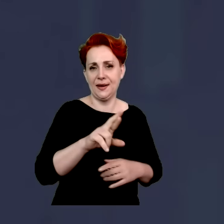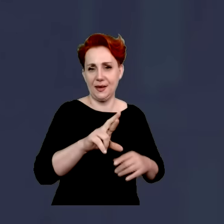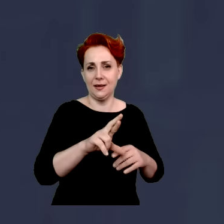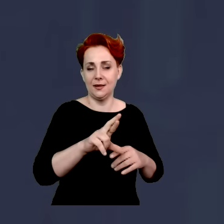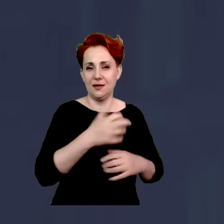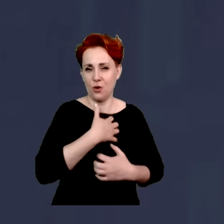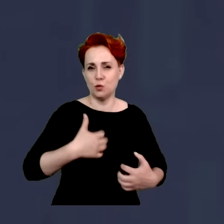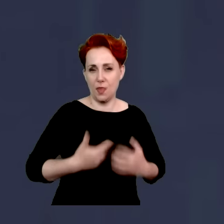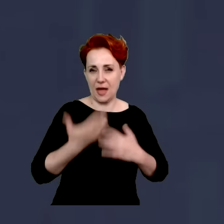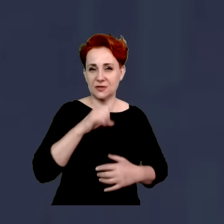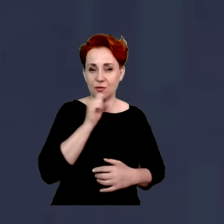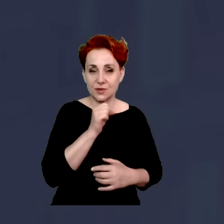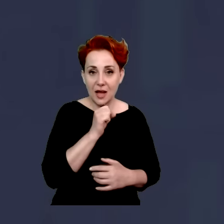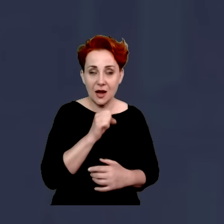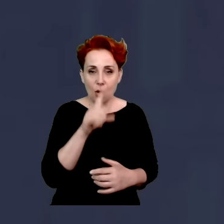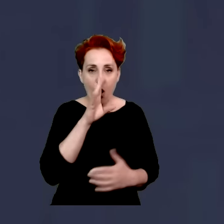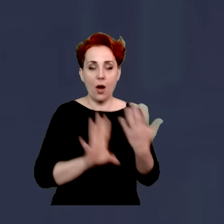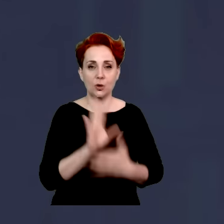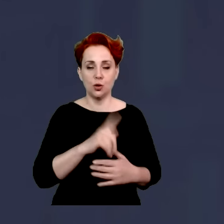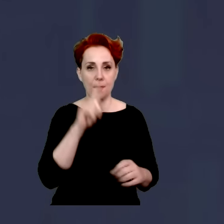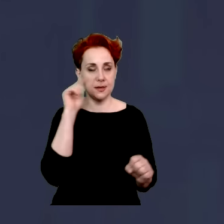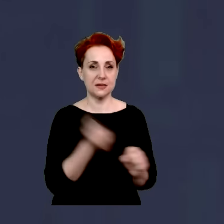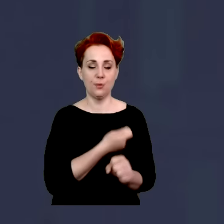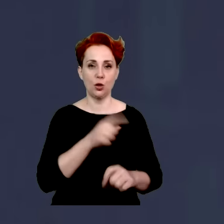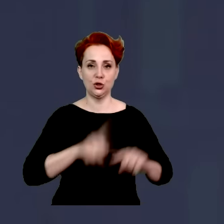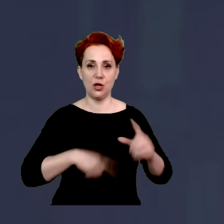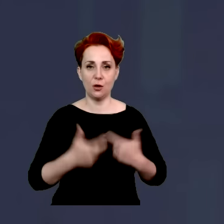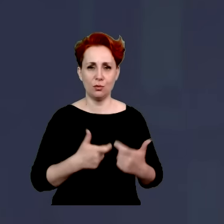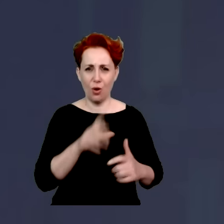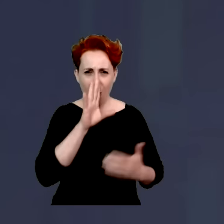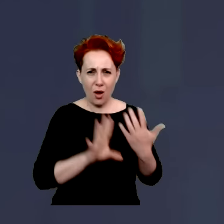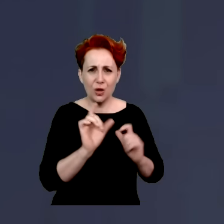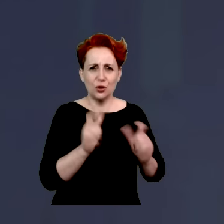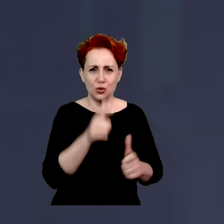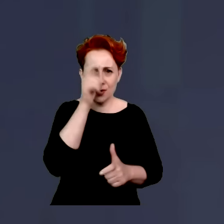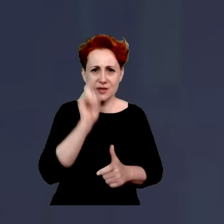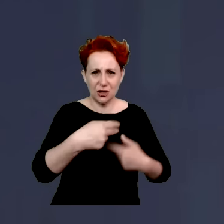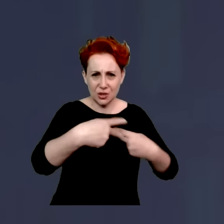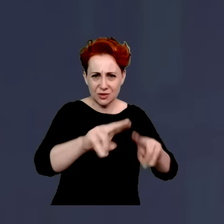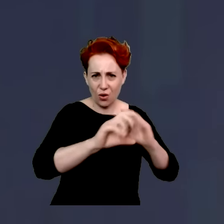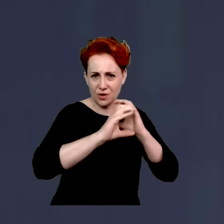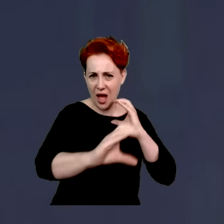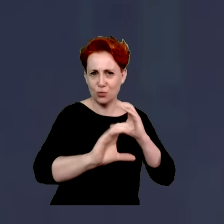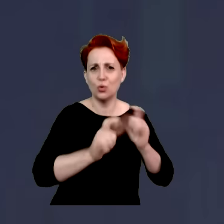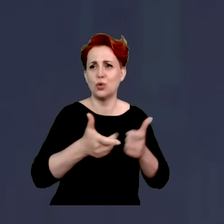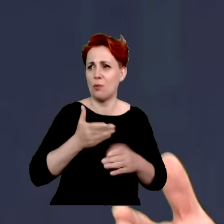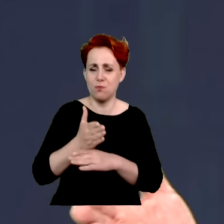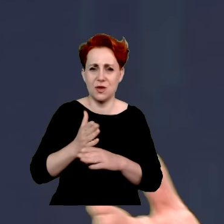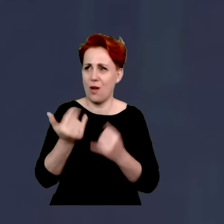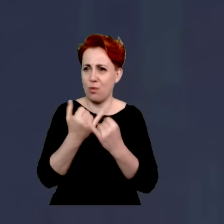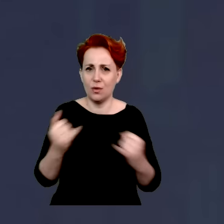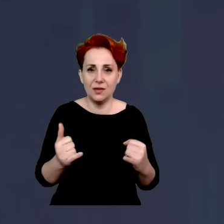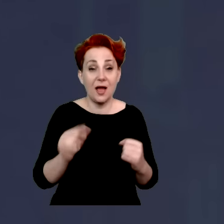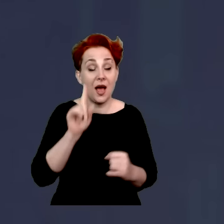okazuje się, że to była bezmała zbrodnia. Nagle słyszymy, że co, ci strażacy będą musieli oddawać te wozy strażackie, te piły, a z drugiej strony